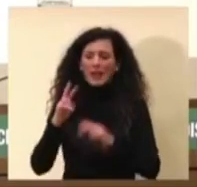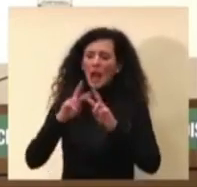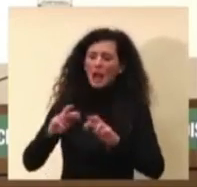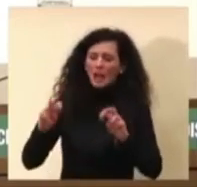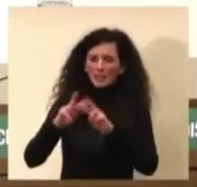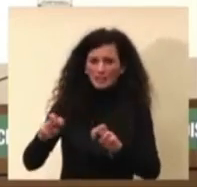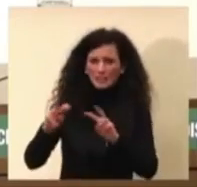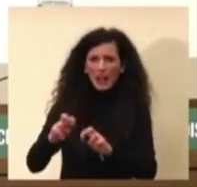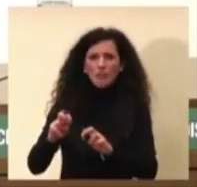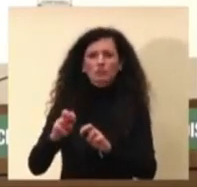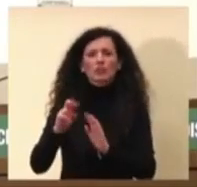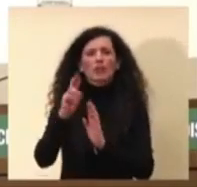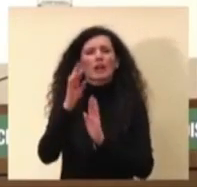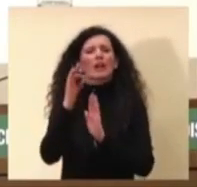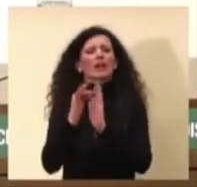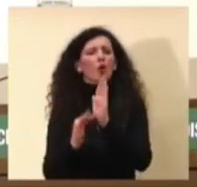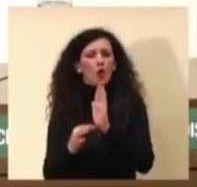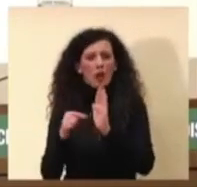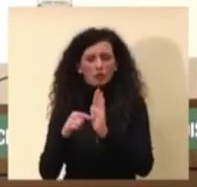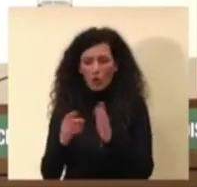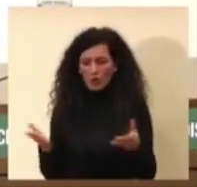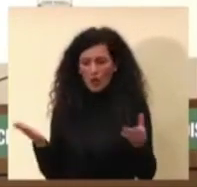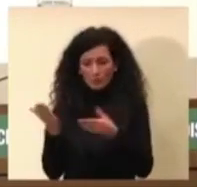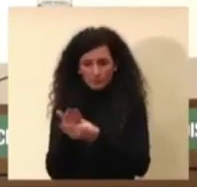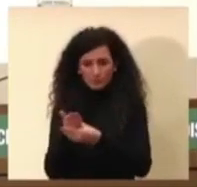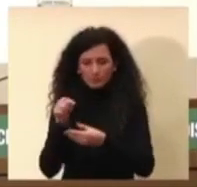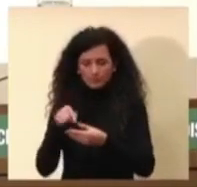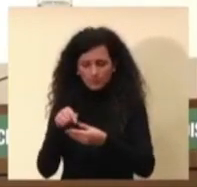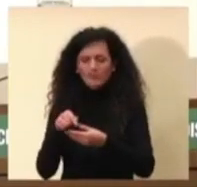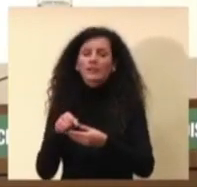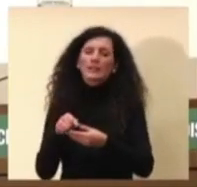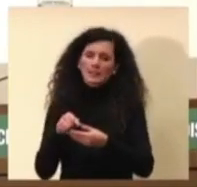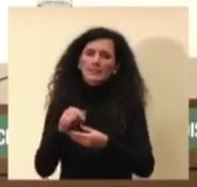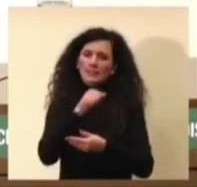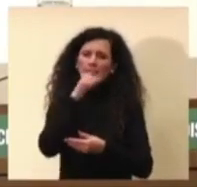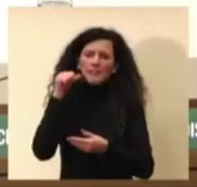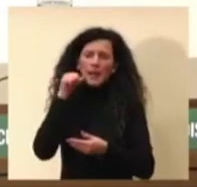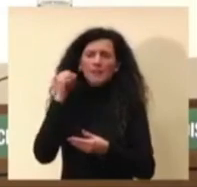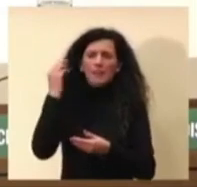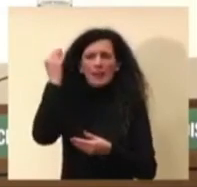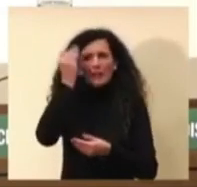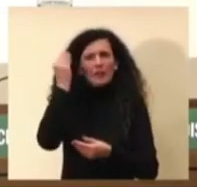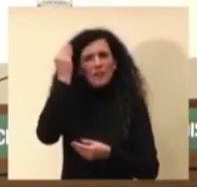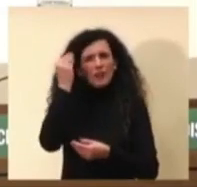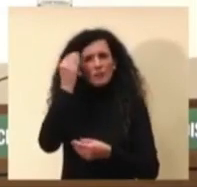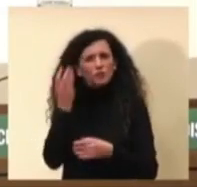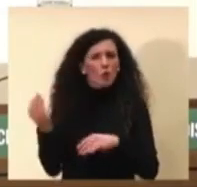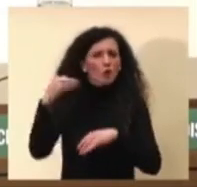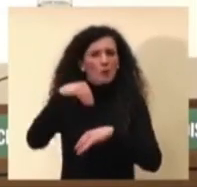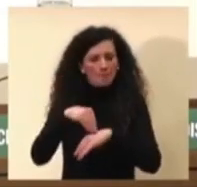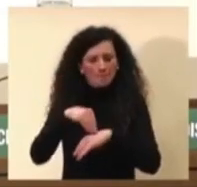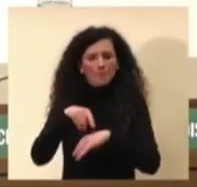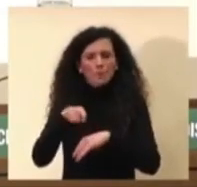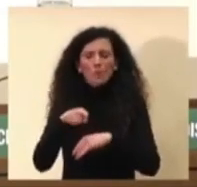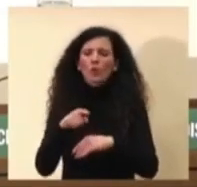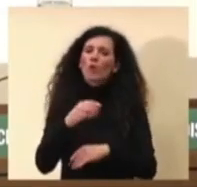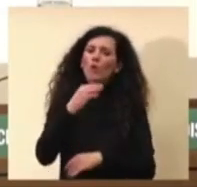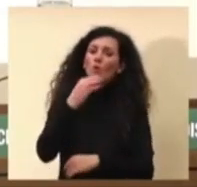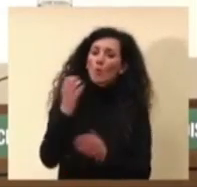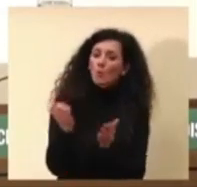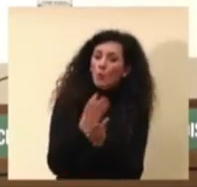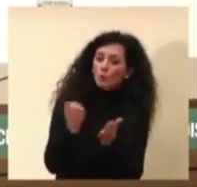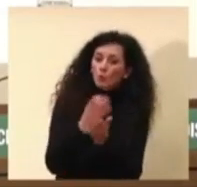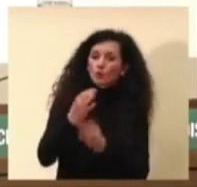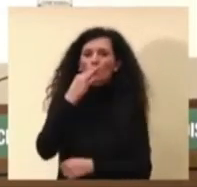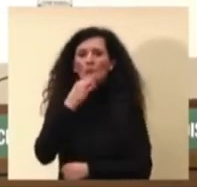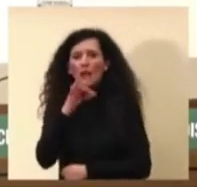anche qualche riflessione in merito alla capacità produttiva e la congruità